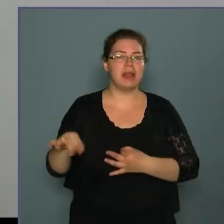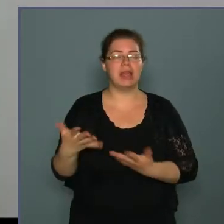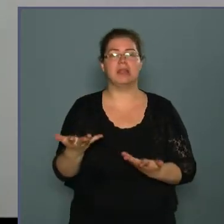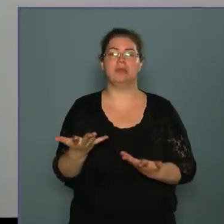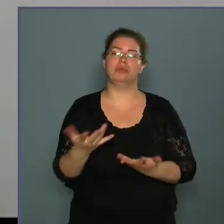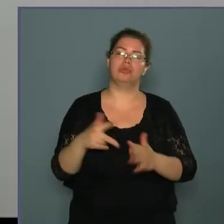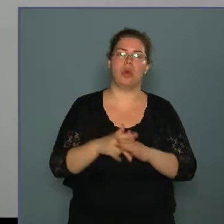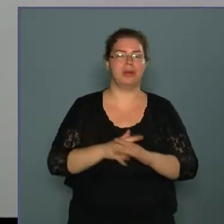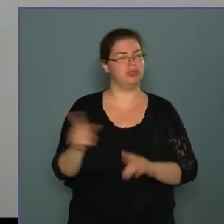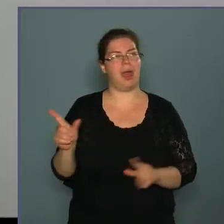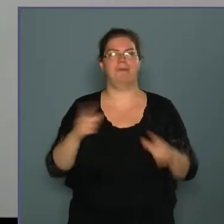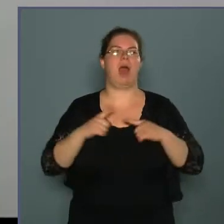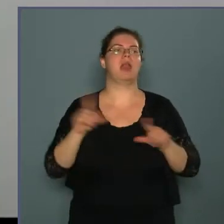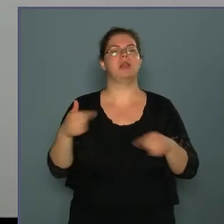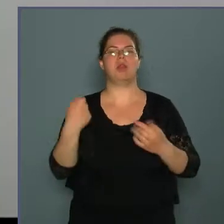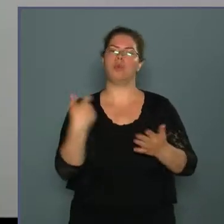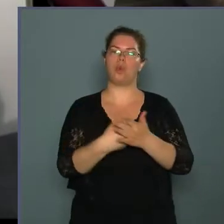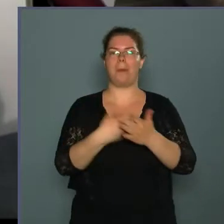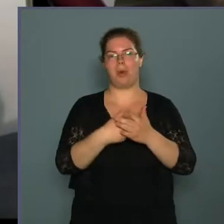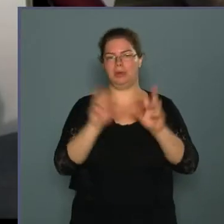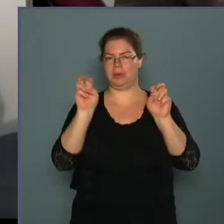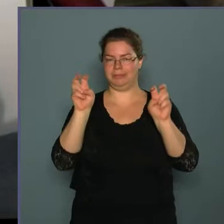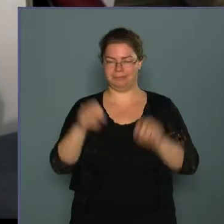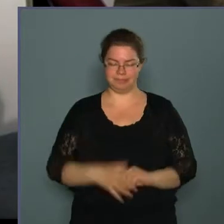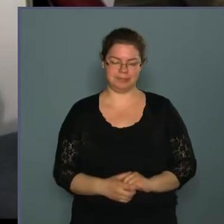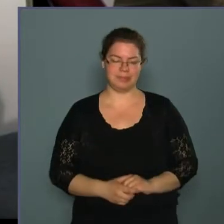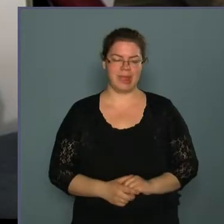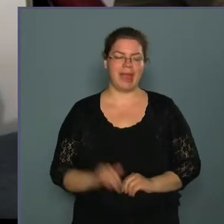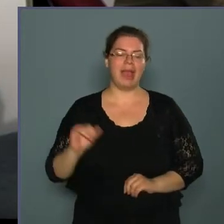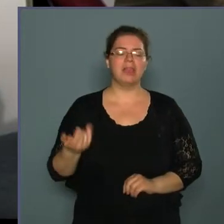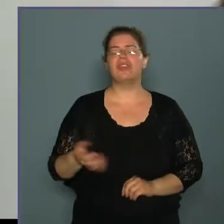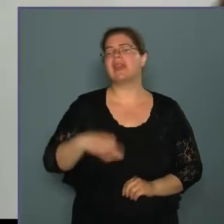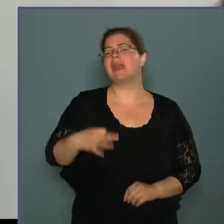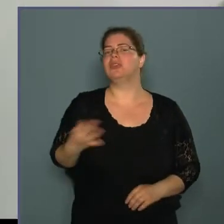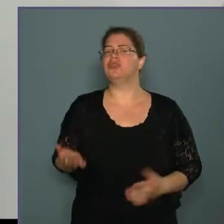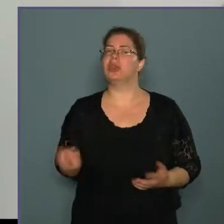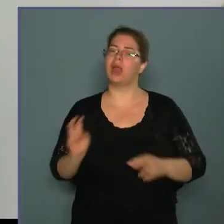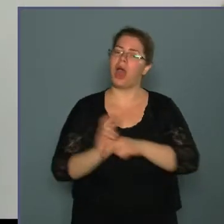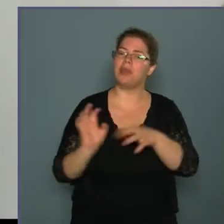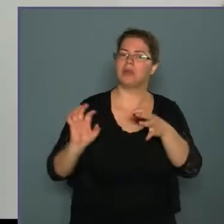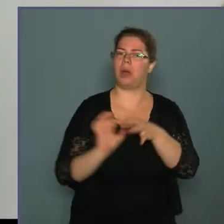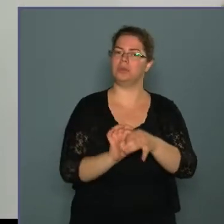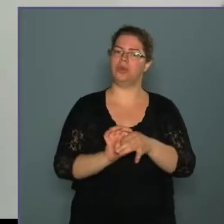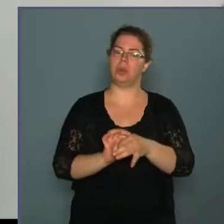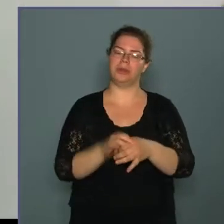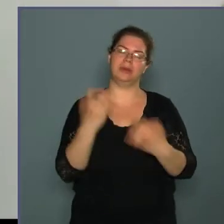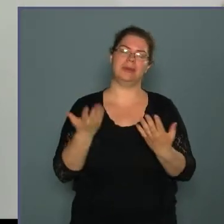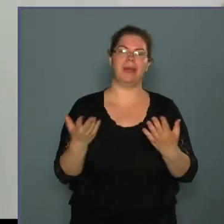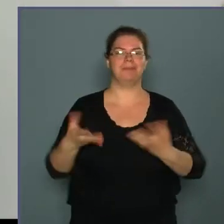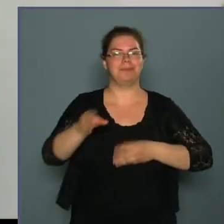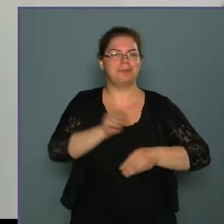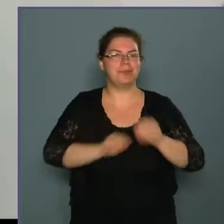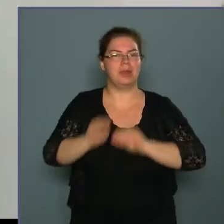dolgokra, nem pedig váratlanul kopogta be az ajtón. Az egészséghez is kapcsolódik egy annál sokkal